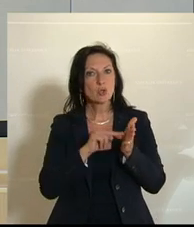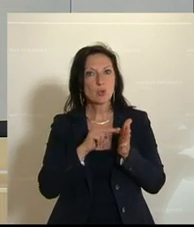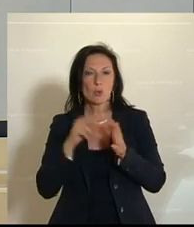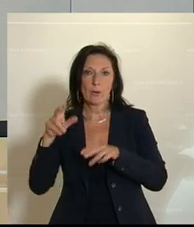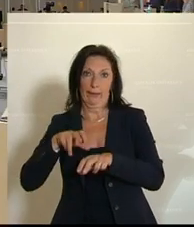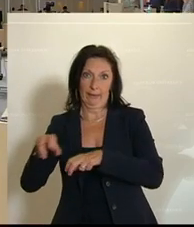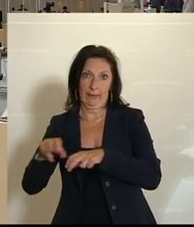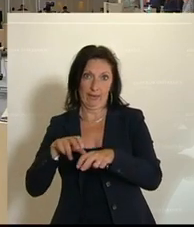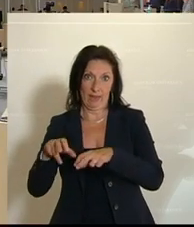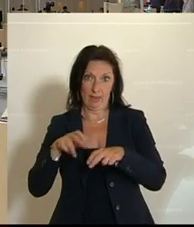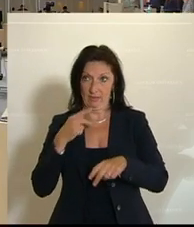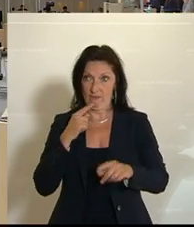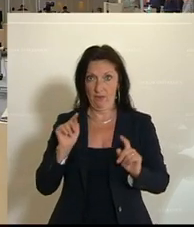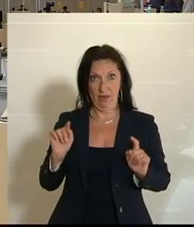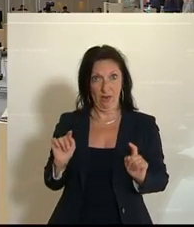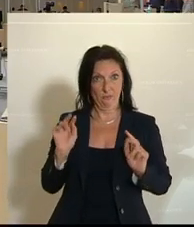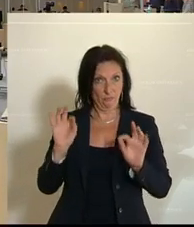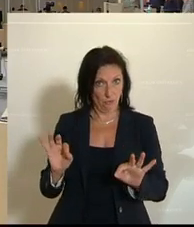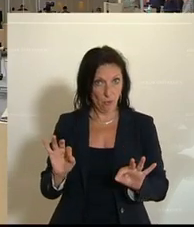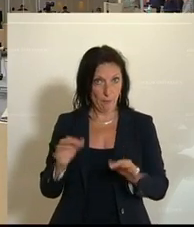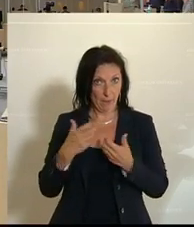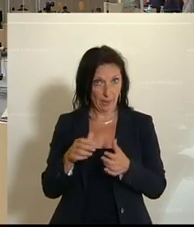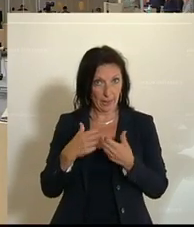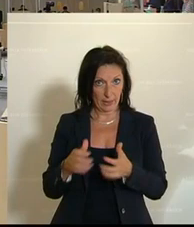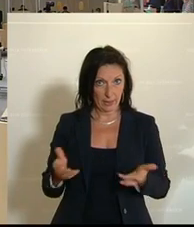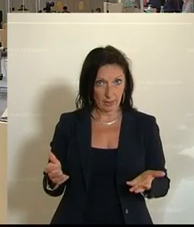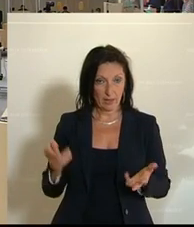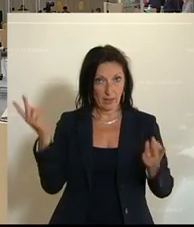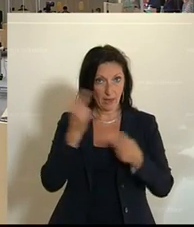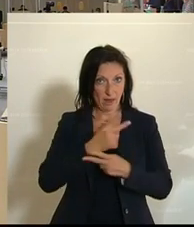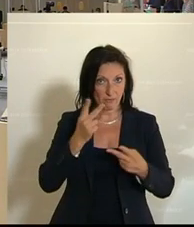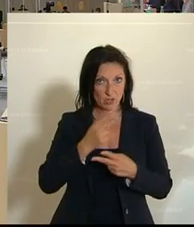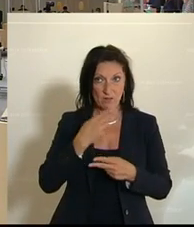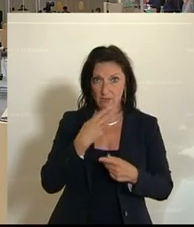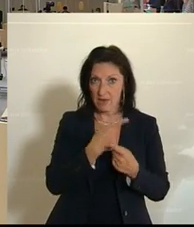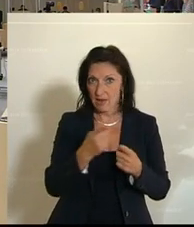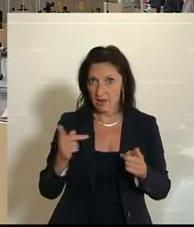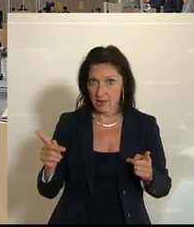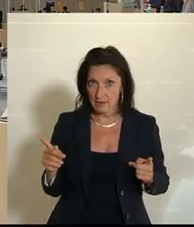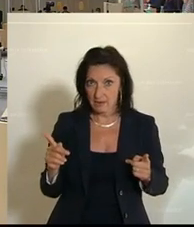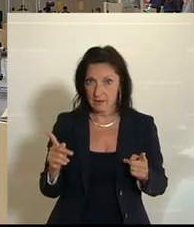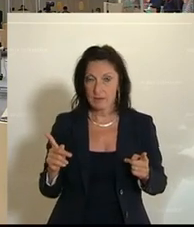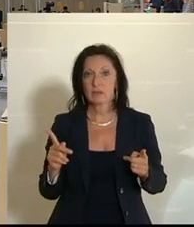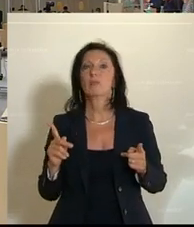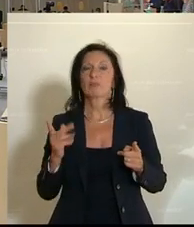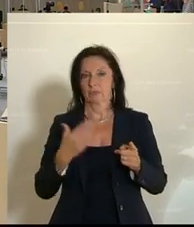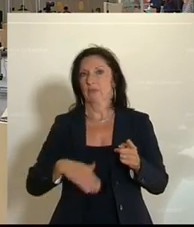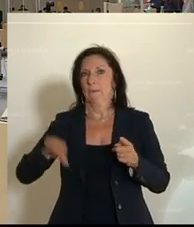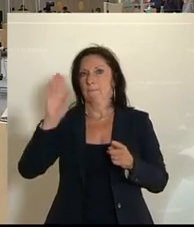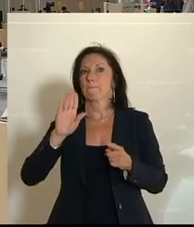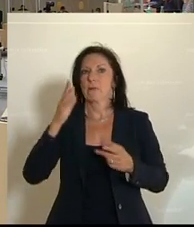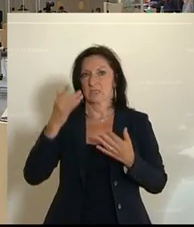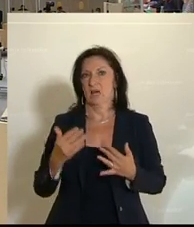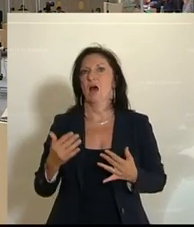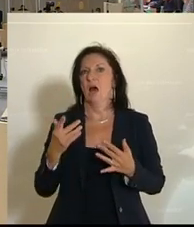Griechenland. Wer ist für diesen Bericht? Wer gibt die Zustimmung? Das ist die Mehrheit